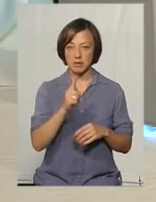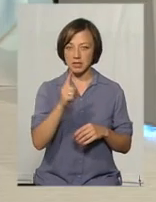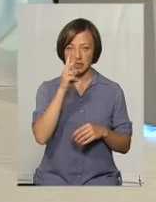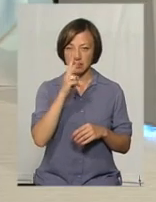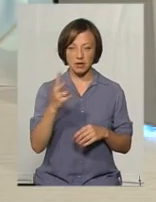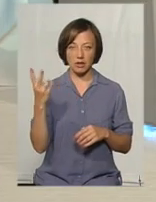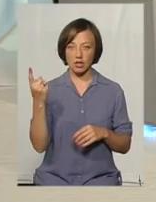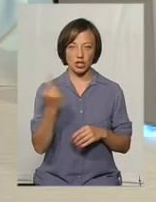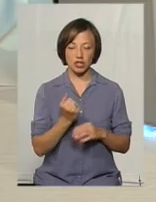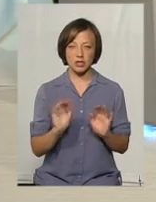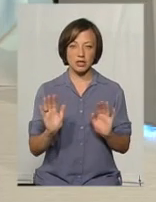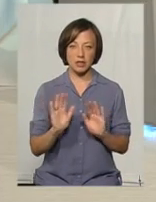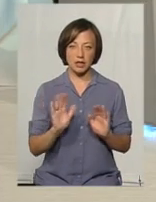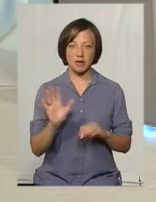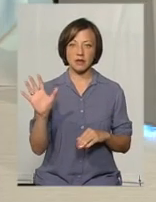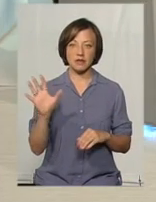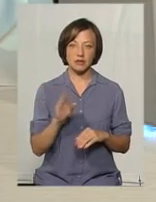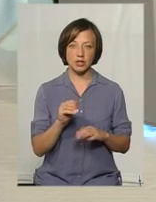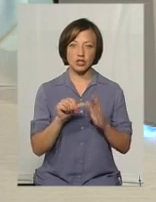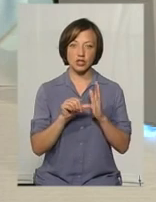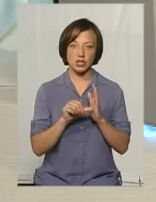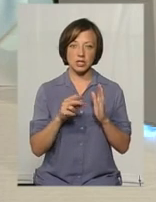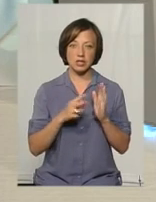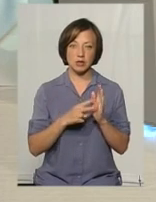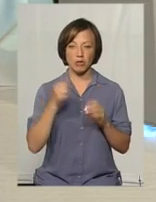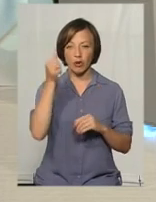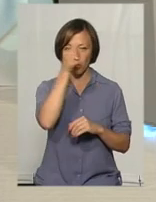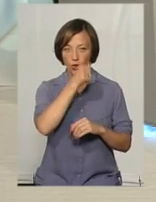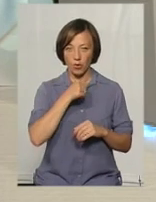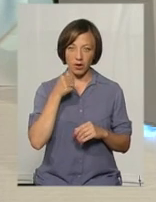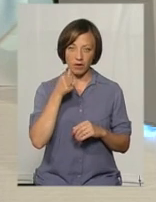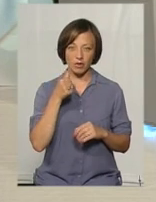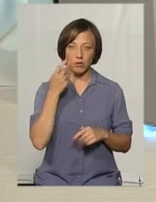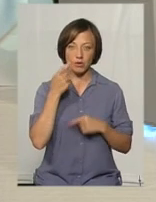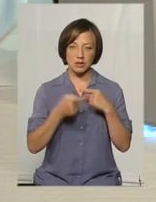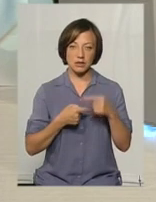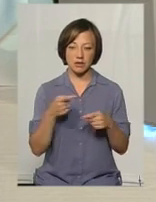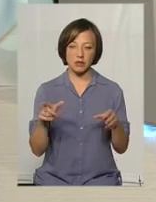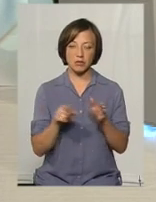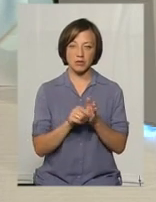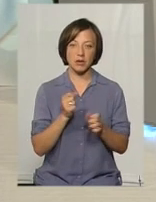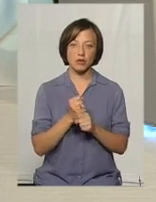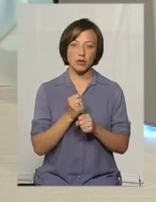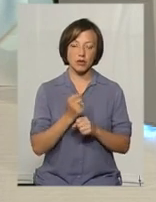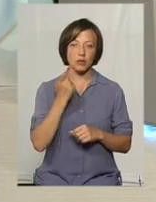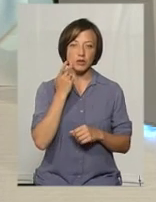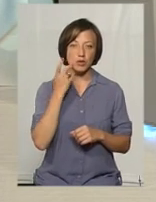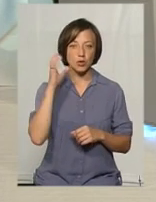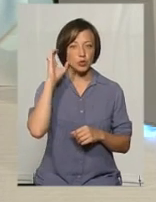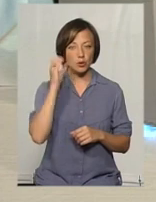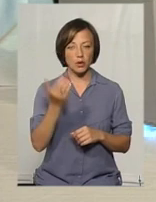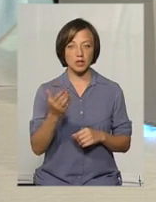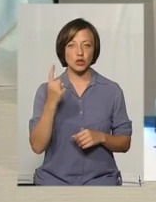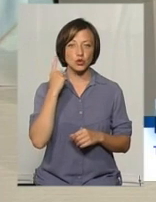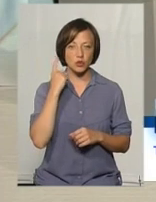не за тиждень. А усі 6-7 років постійно з нею працювати, постійно слухати